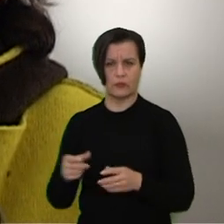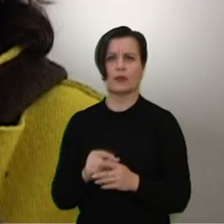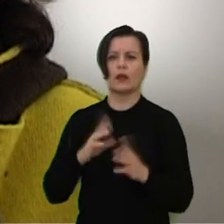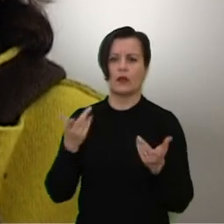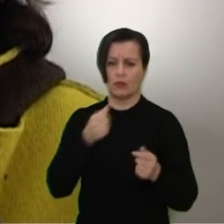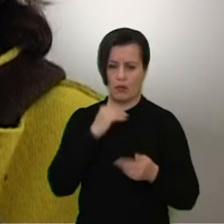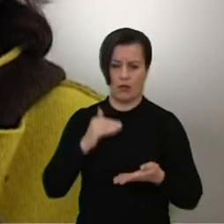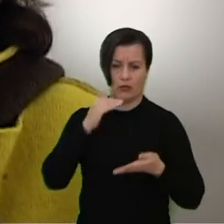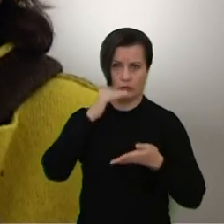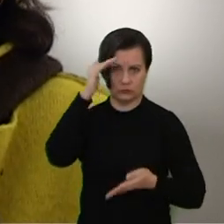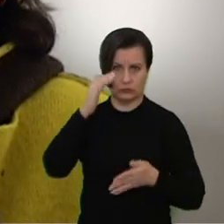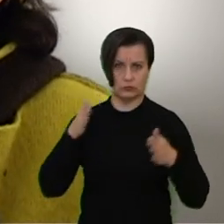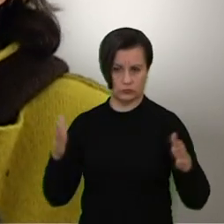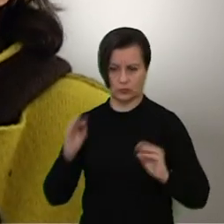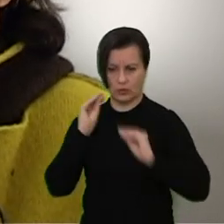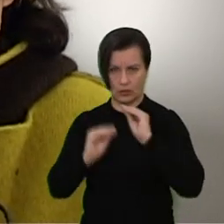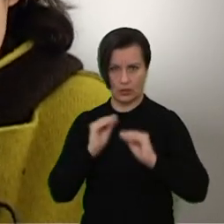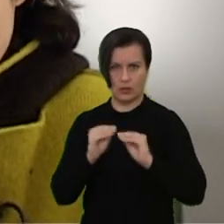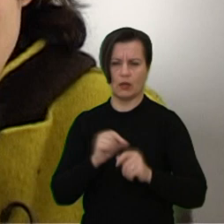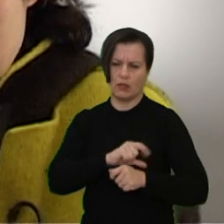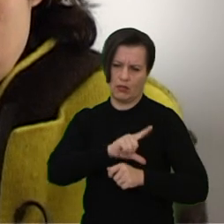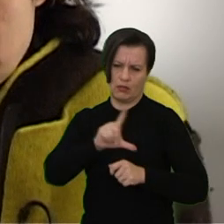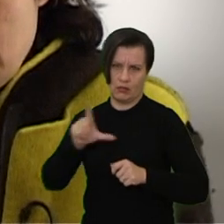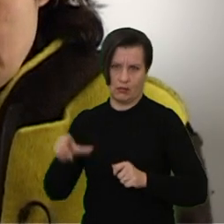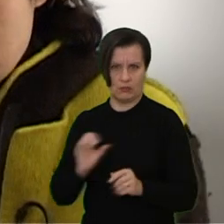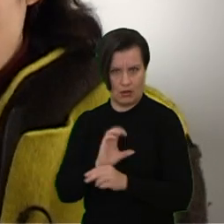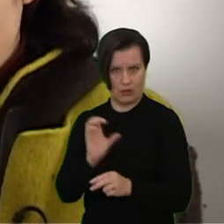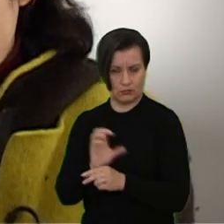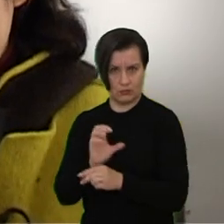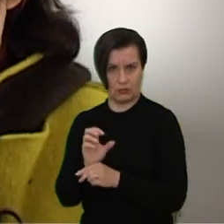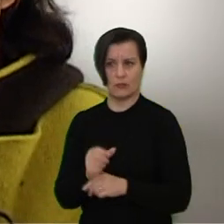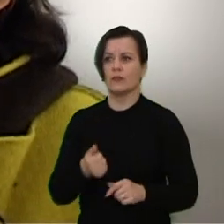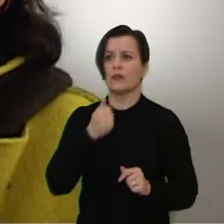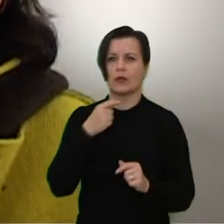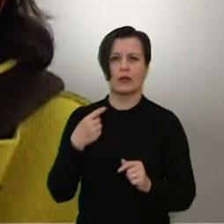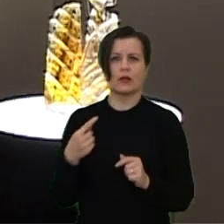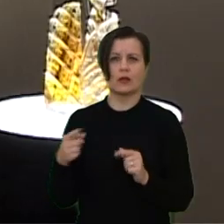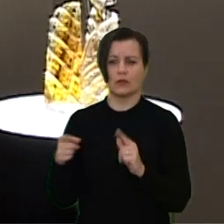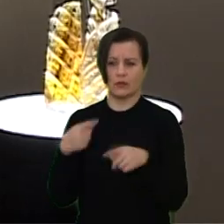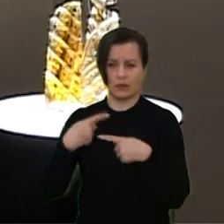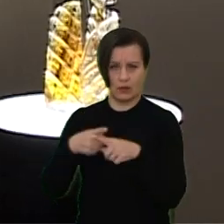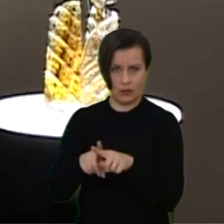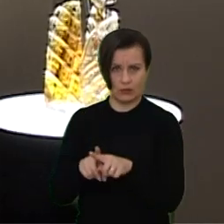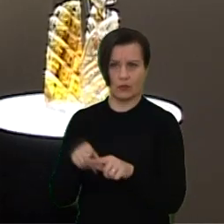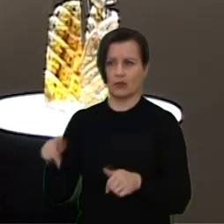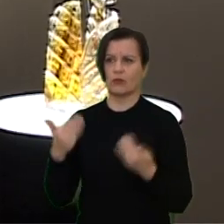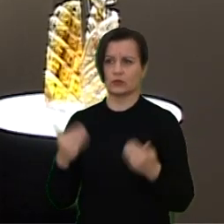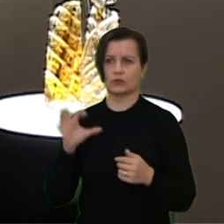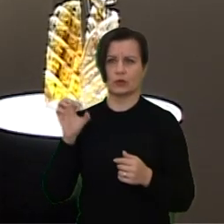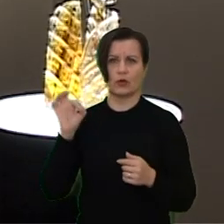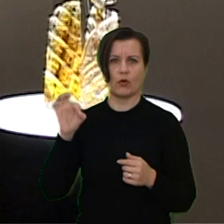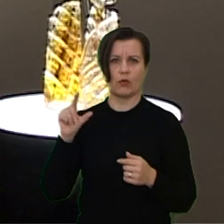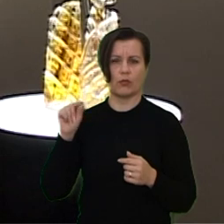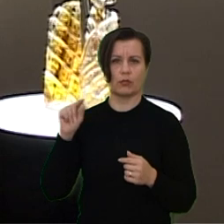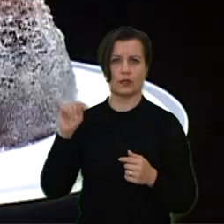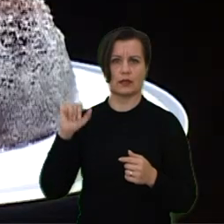labai ilgi. Da, aišku, nuo gabaritu priklauso, kuo didesnis kūrinys, sakykime, to ilgesnis procesas. O jeigu kalbėtų apie technologijas,